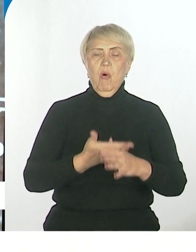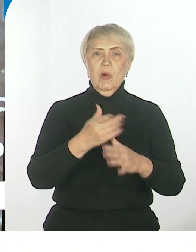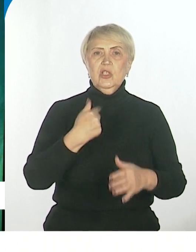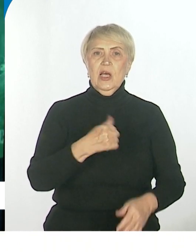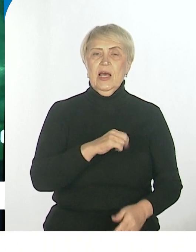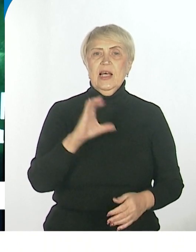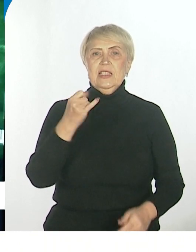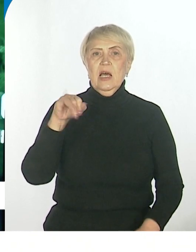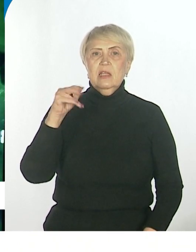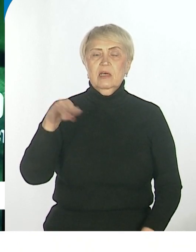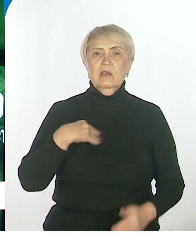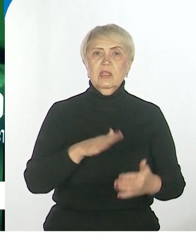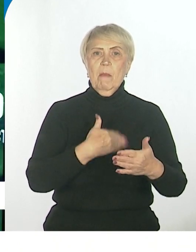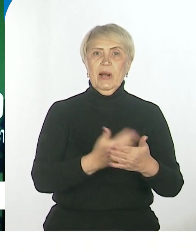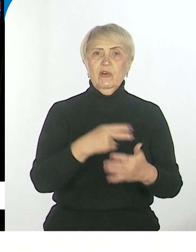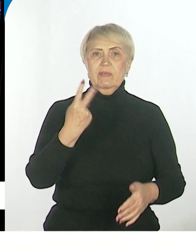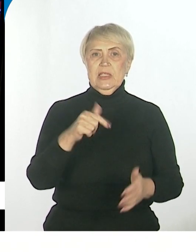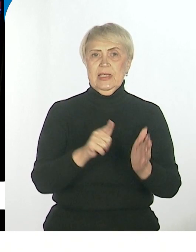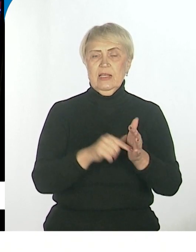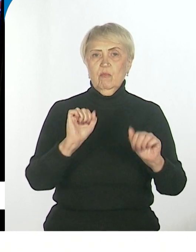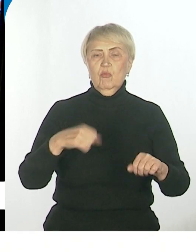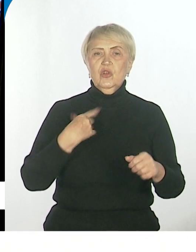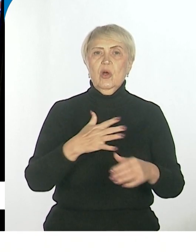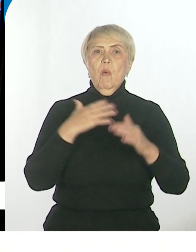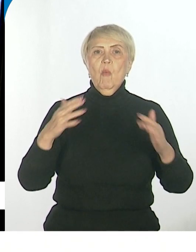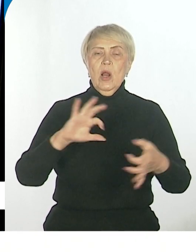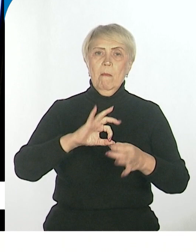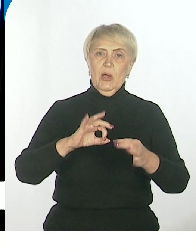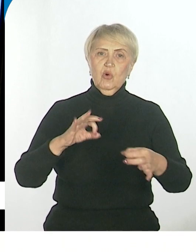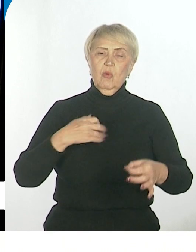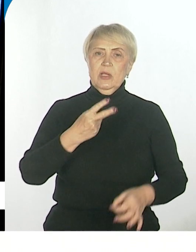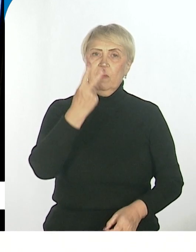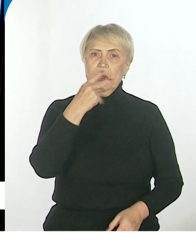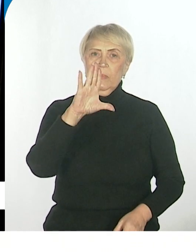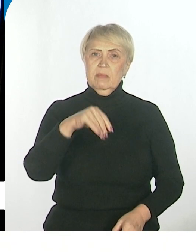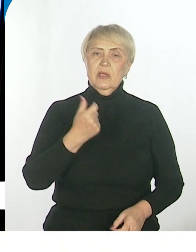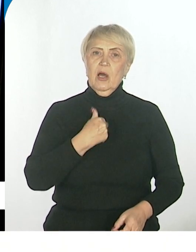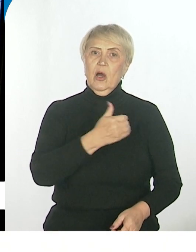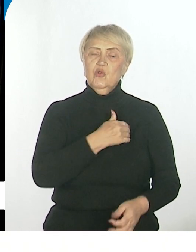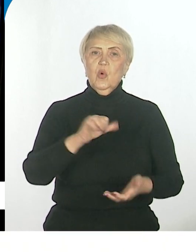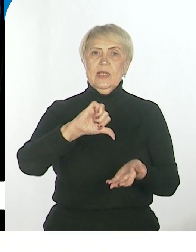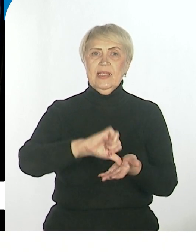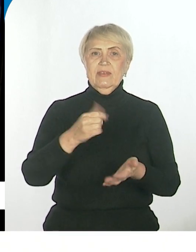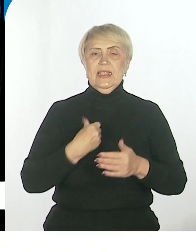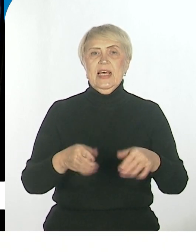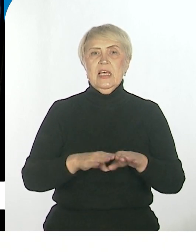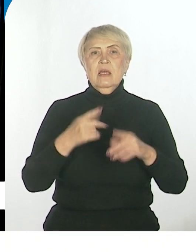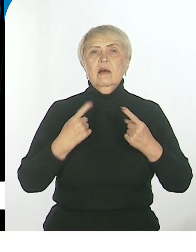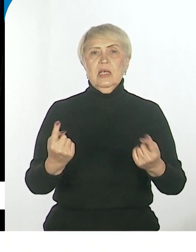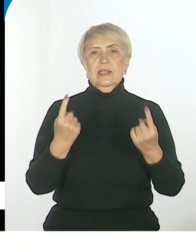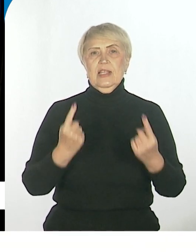Доброволец27 можно более подробно. Я хочу остановиться на более таких значимых, да. Это